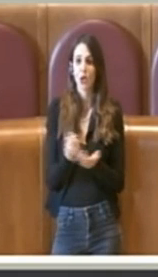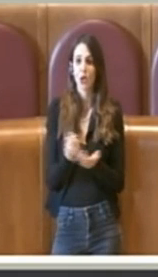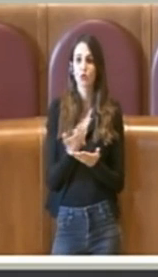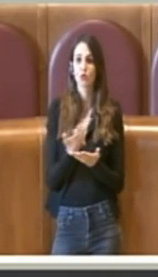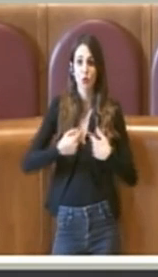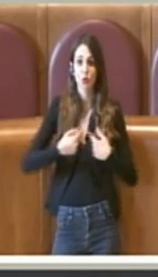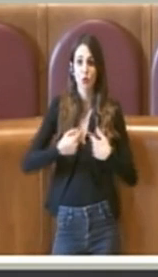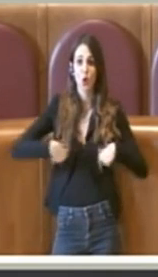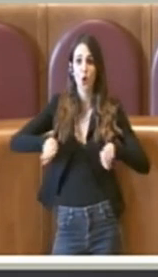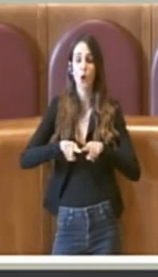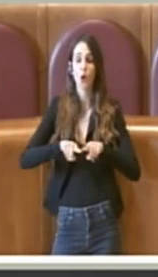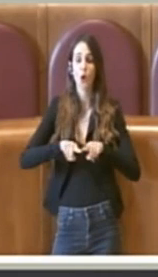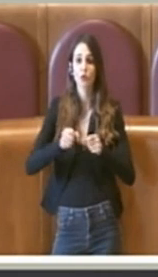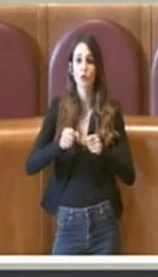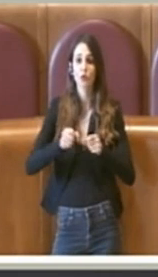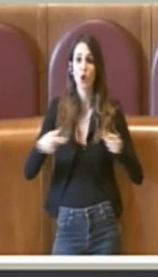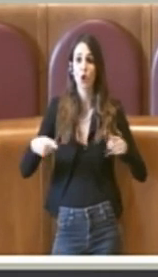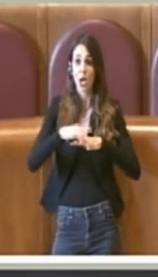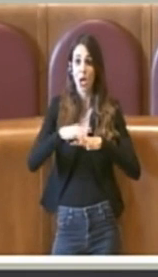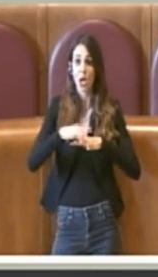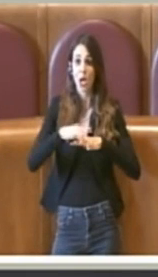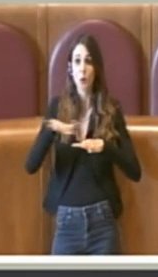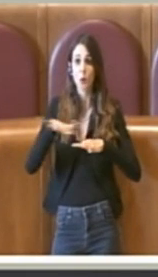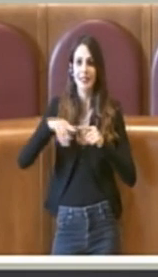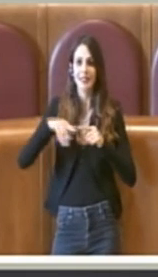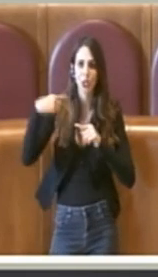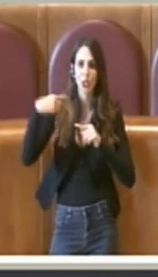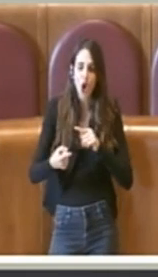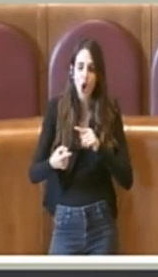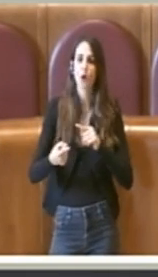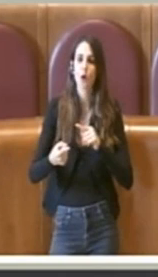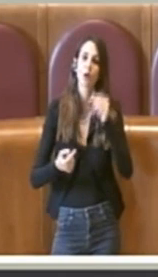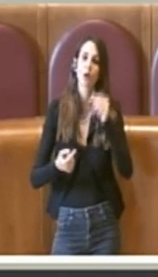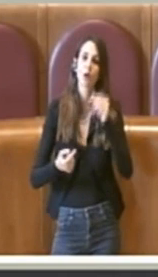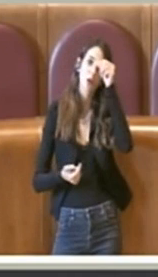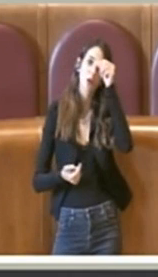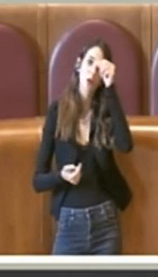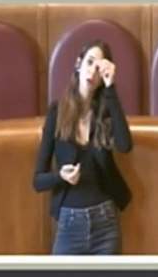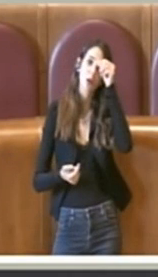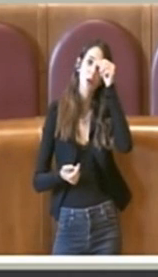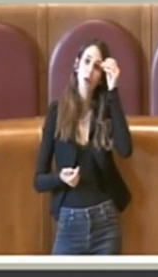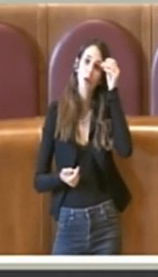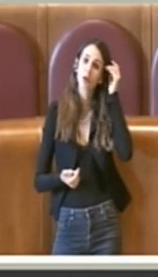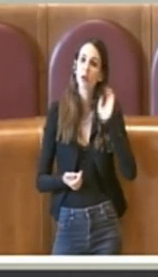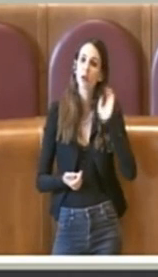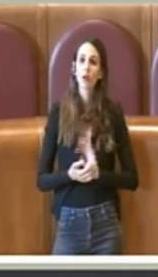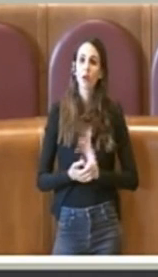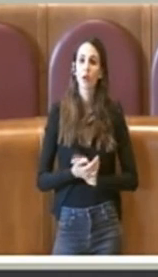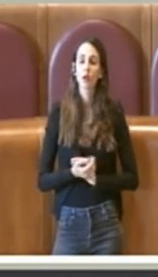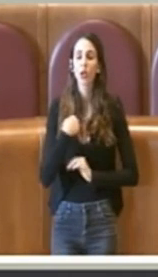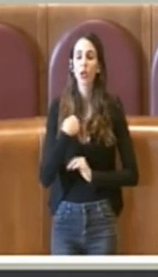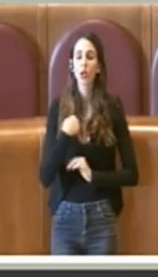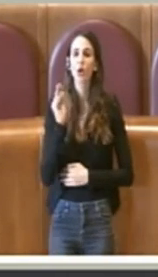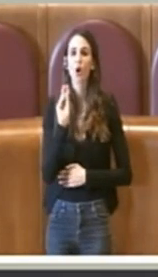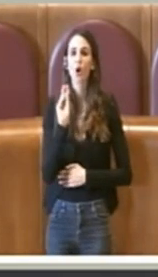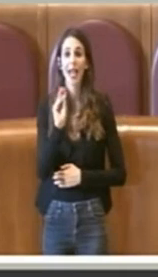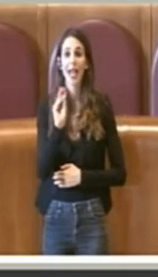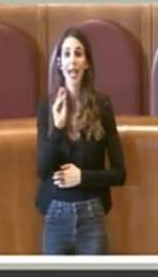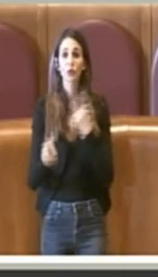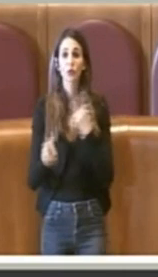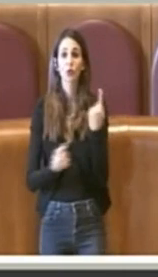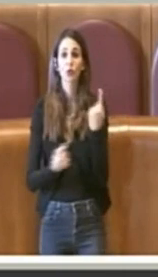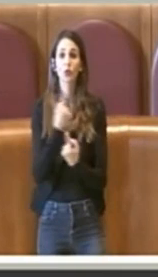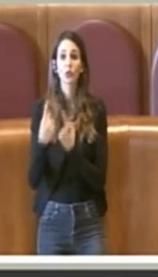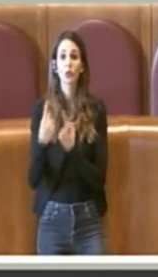Commissione Urbanistica, dopo l'espressione della Commissione Urbanistica, io comunque chiesi la sospensiva per